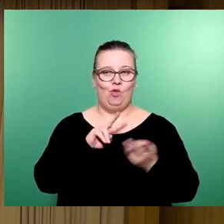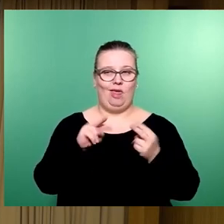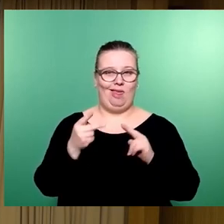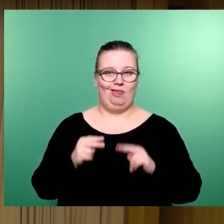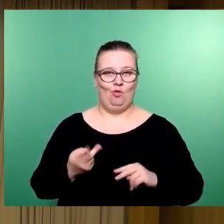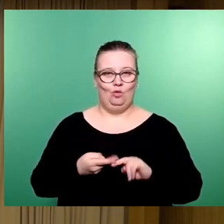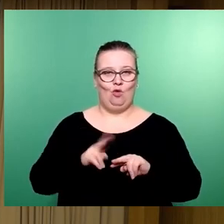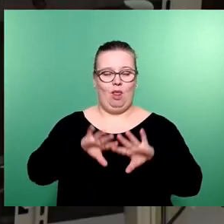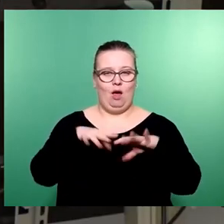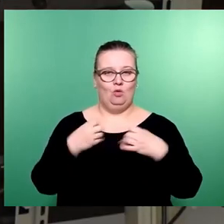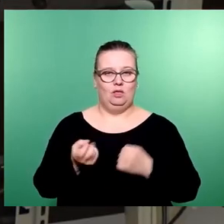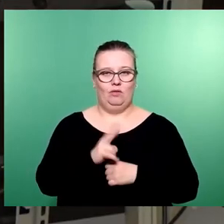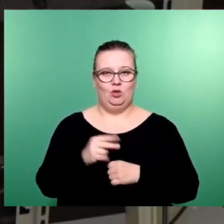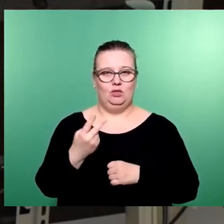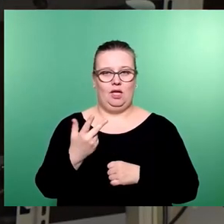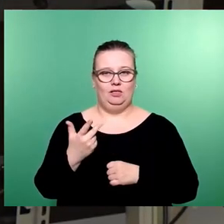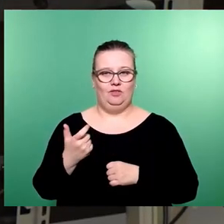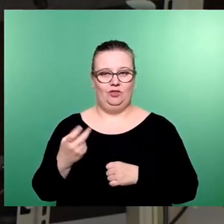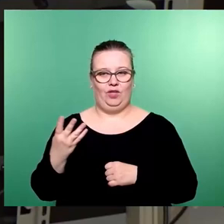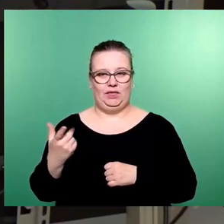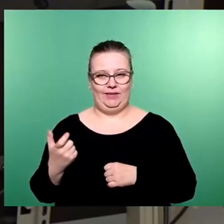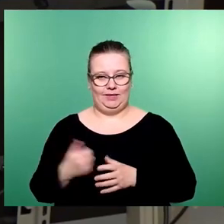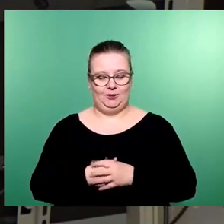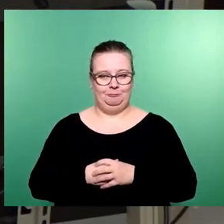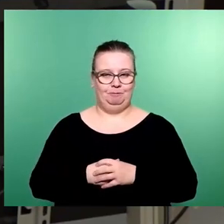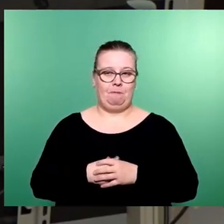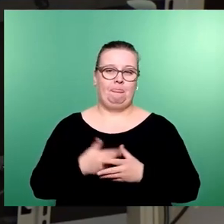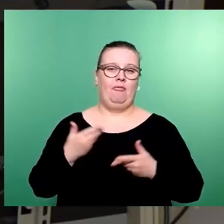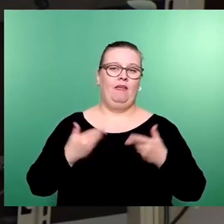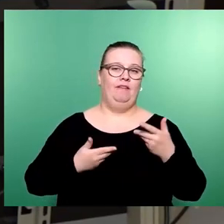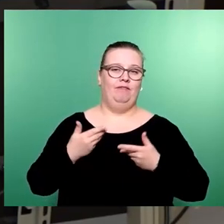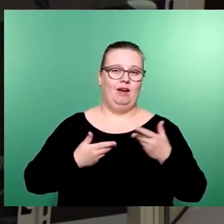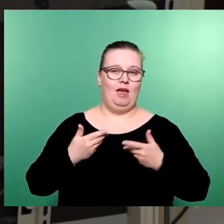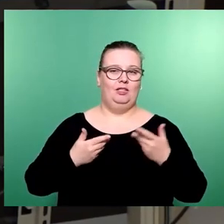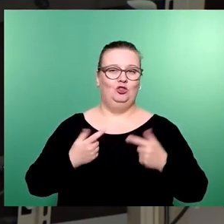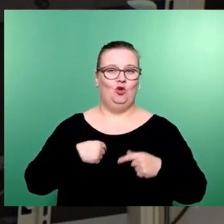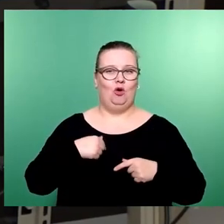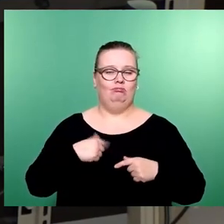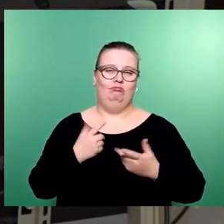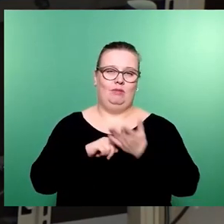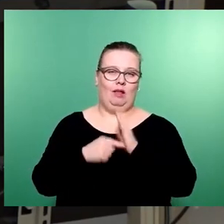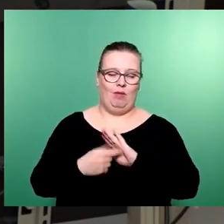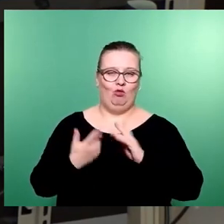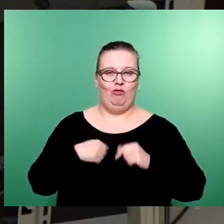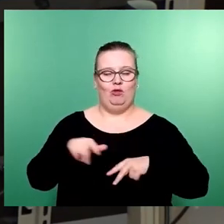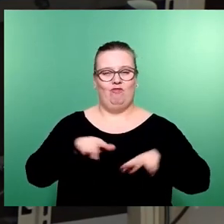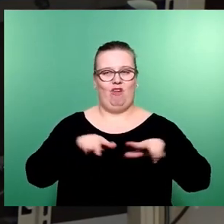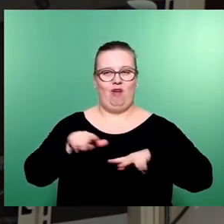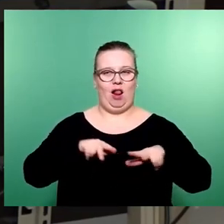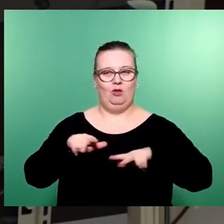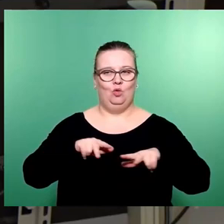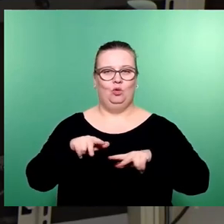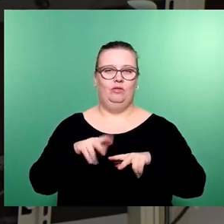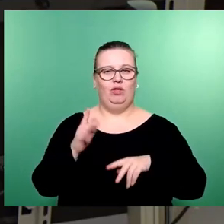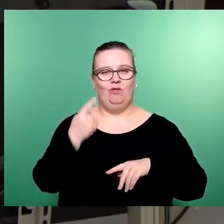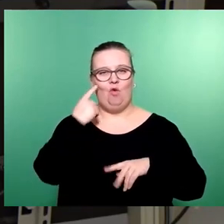Doppelhaushalt 2023, 2024. Vielleicht erstmal grundsätzliche Anmerkungen noch. Es ist ein von der Verwaltung aufgestellter, vorsichtiger und